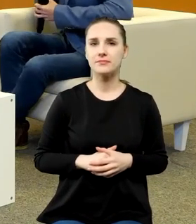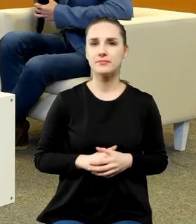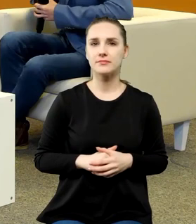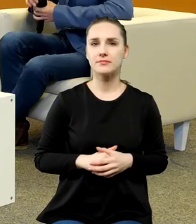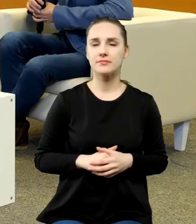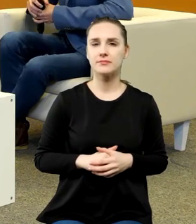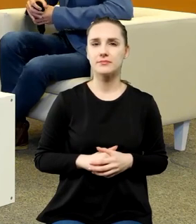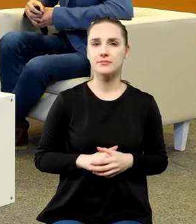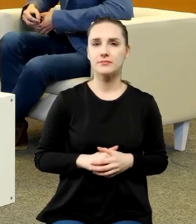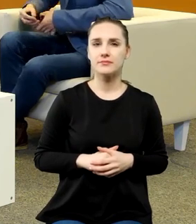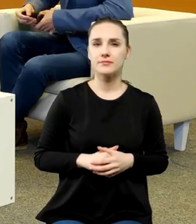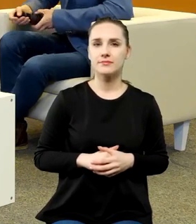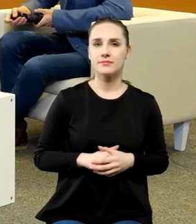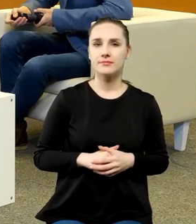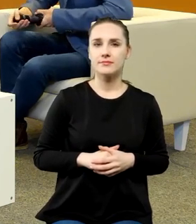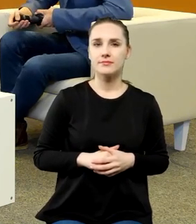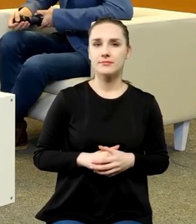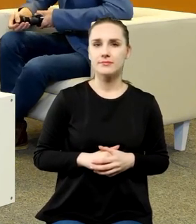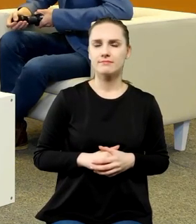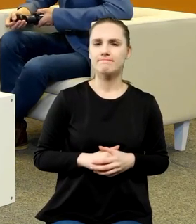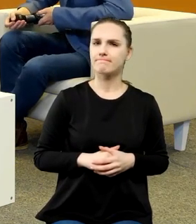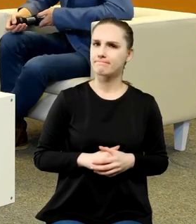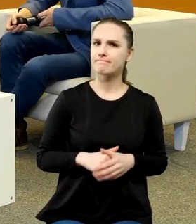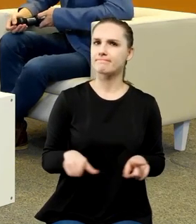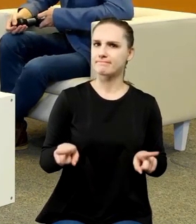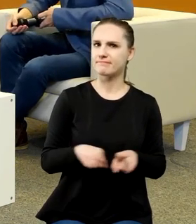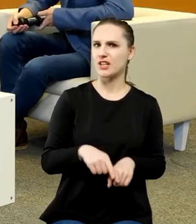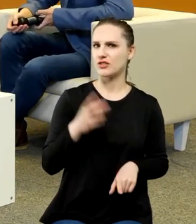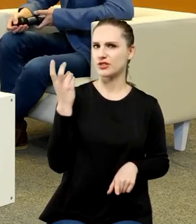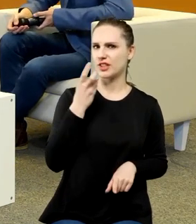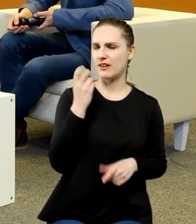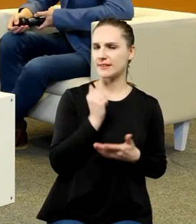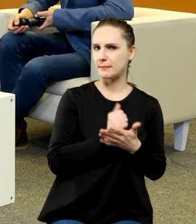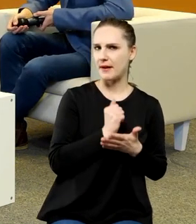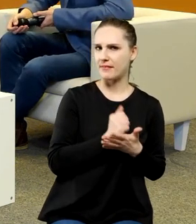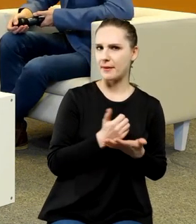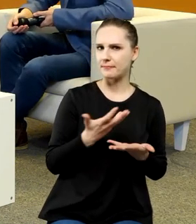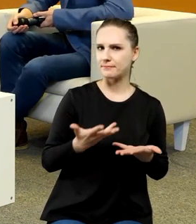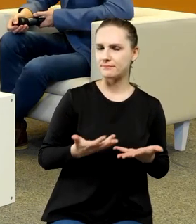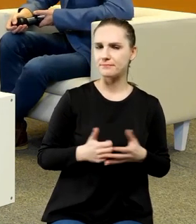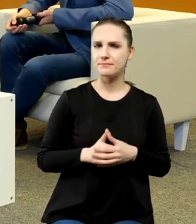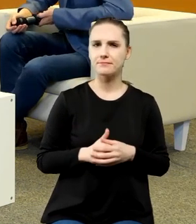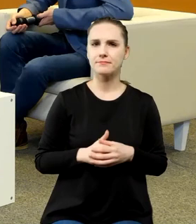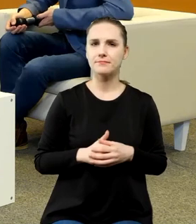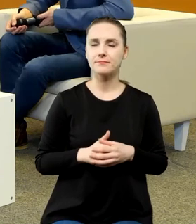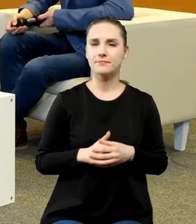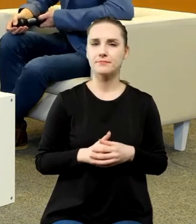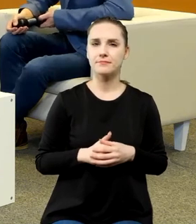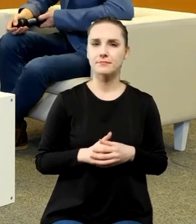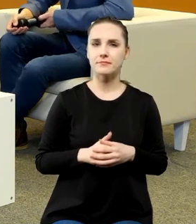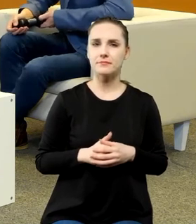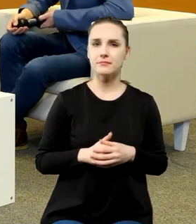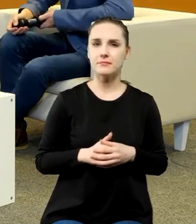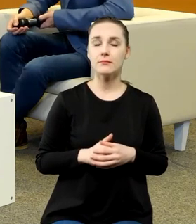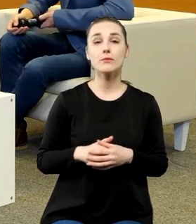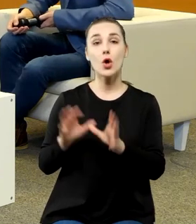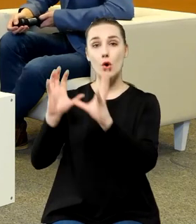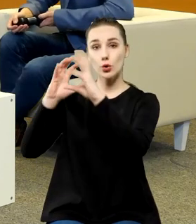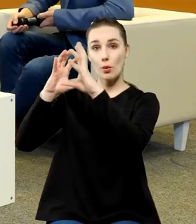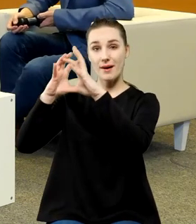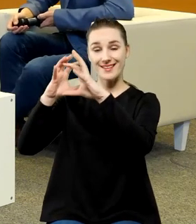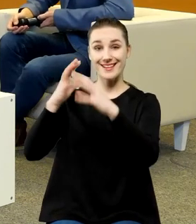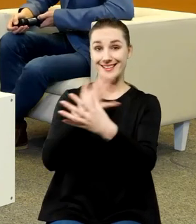też ciekawy wątek jak dramaty o Mikołaju Koperniku